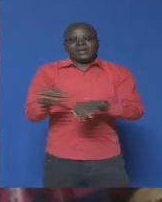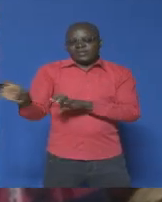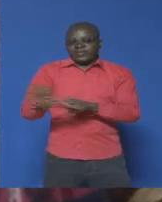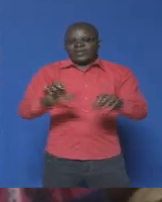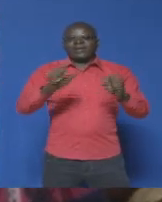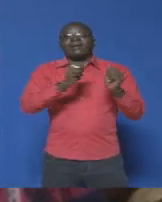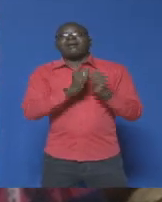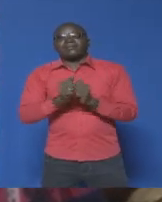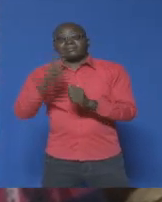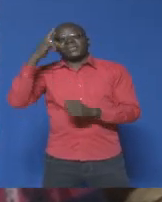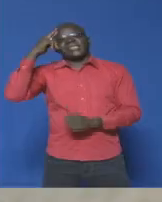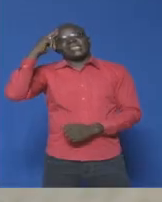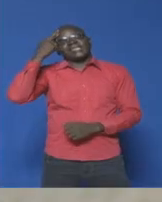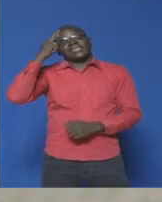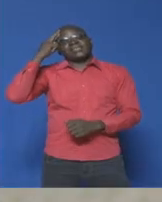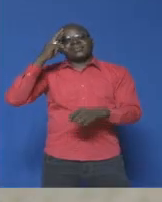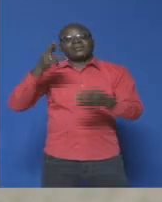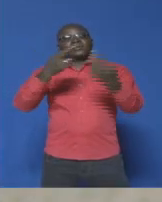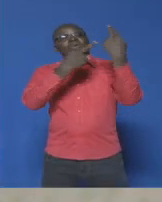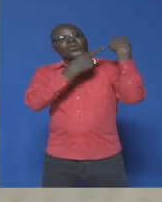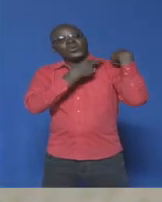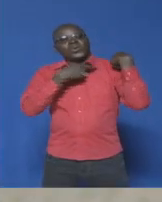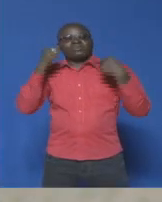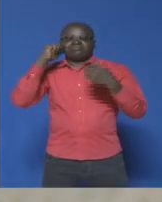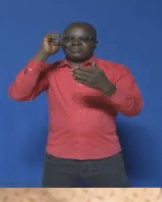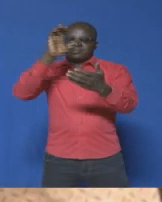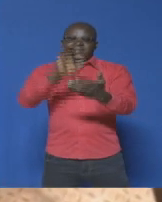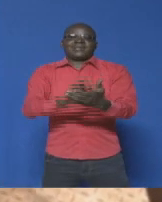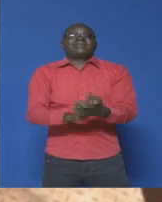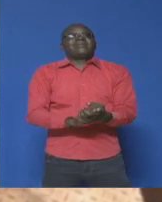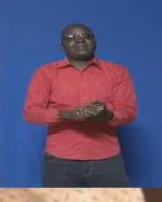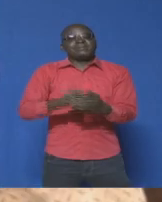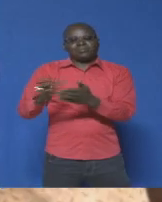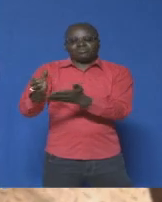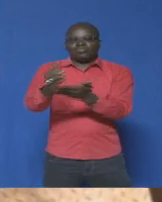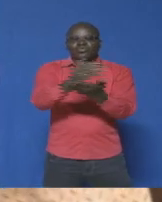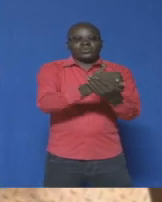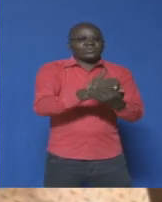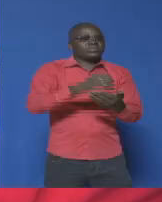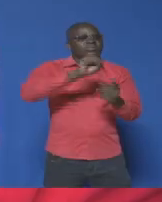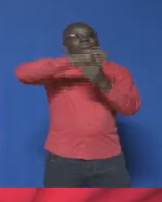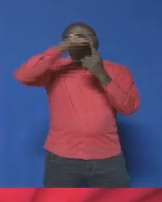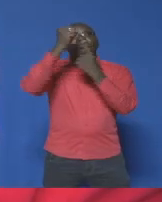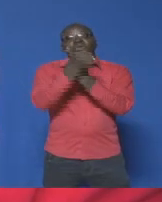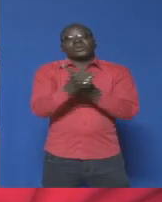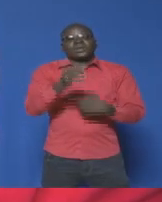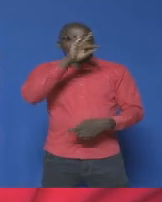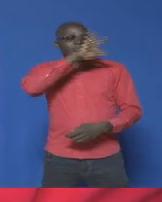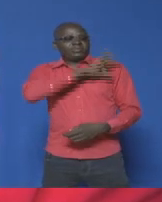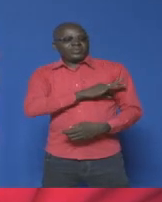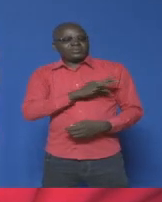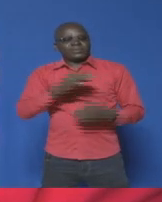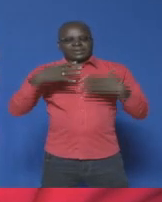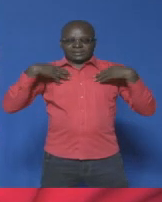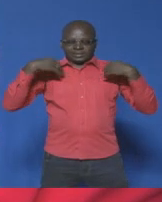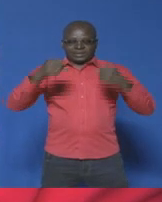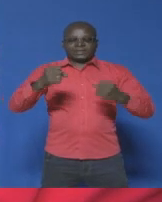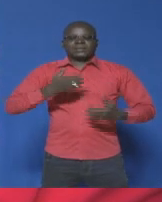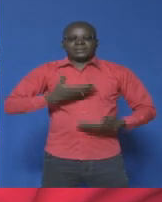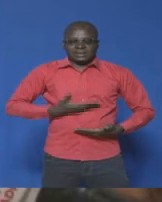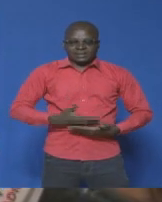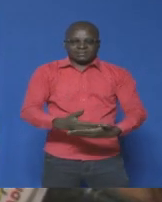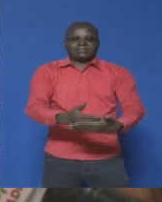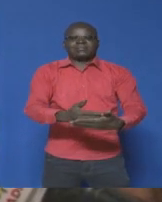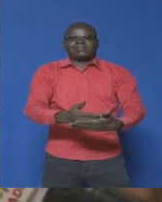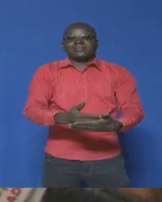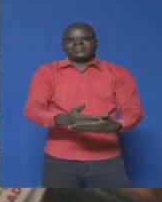réflexion sur le rôle de la sage femme dans la mobilisation sociale en faveur de la santé et de la reproduction. Les sujets